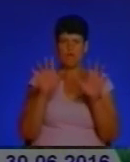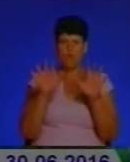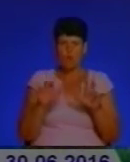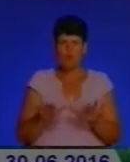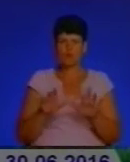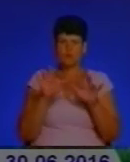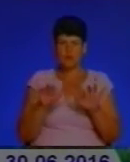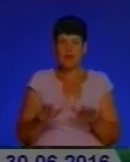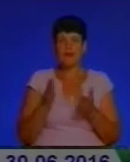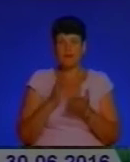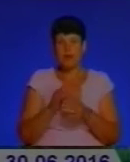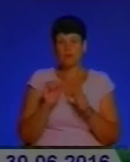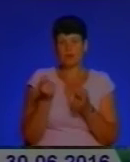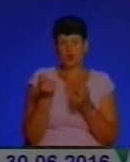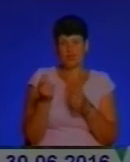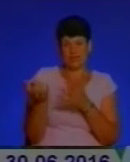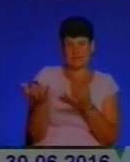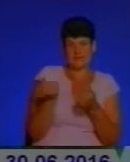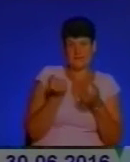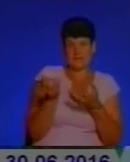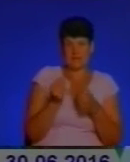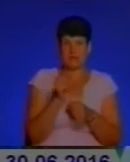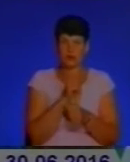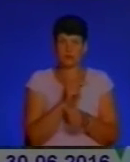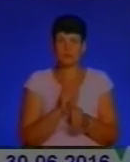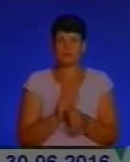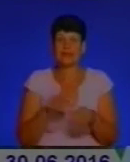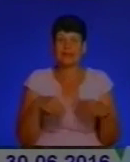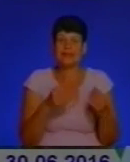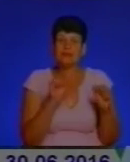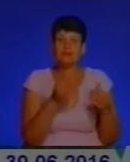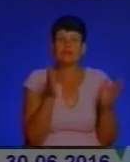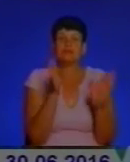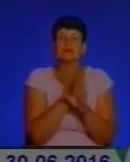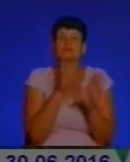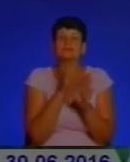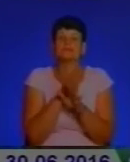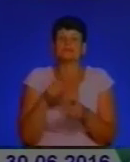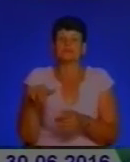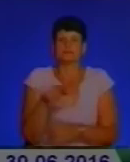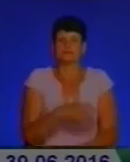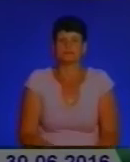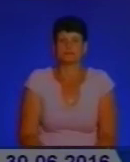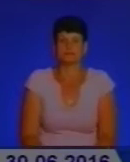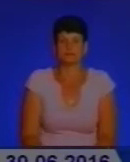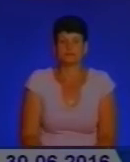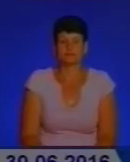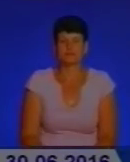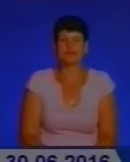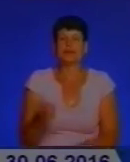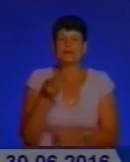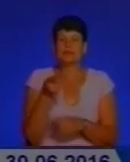можливість їх трошечки відволікти, дати їм можливість подихати свіжим повітрям. На